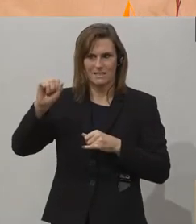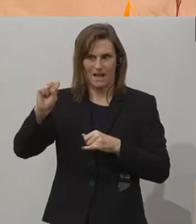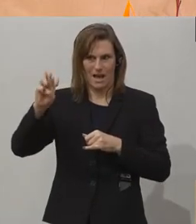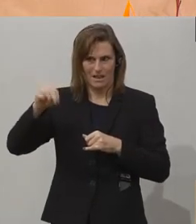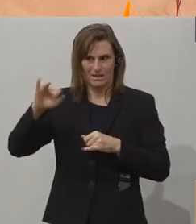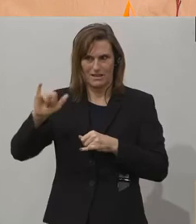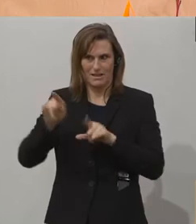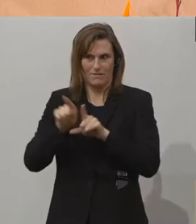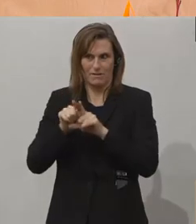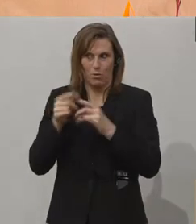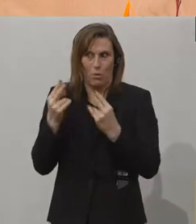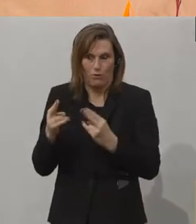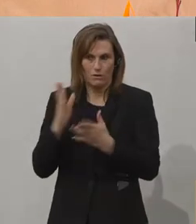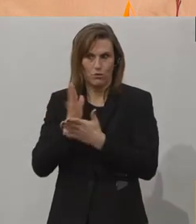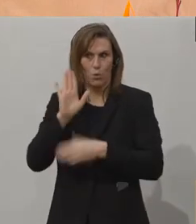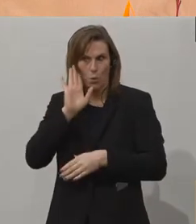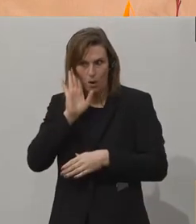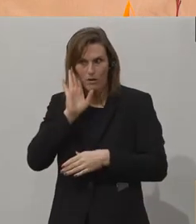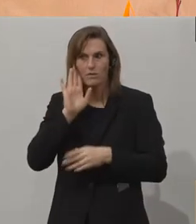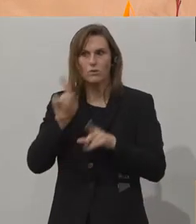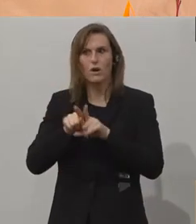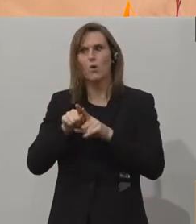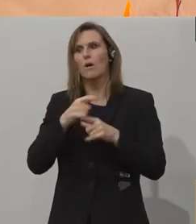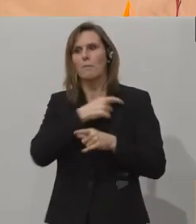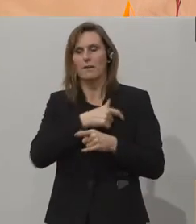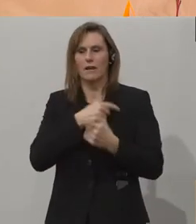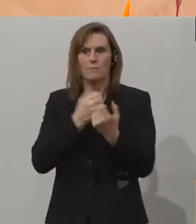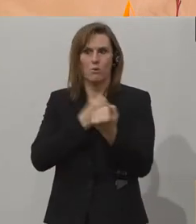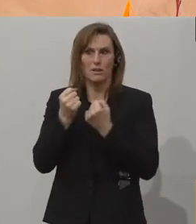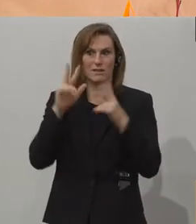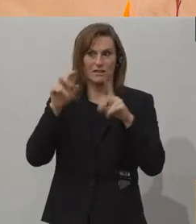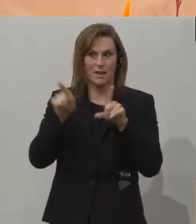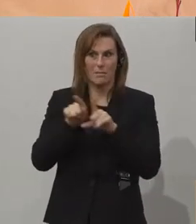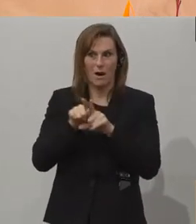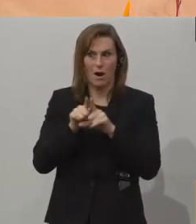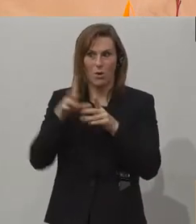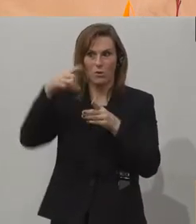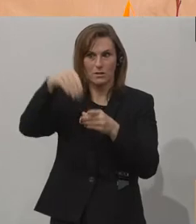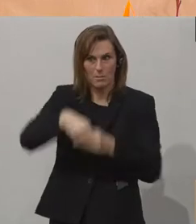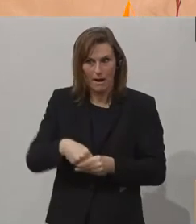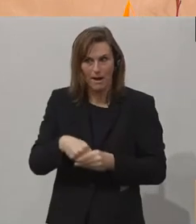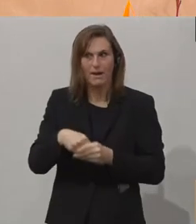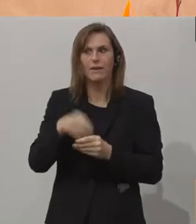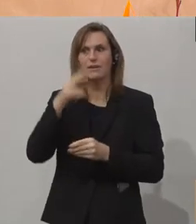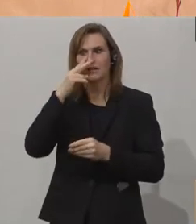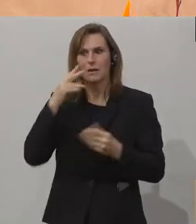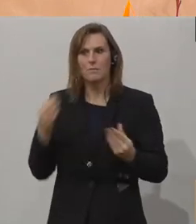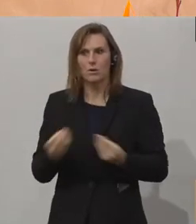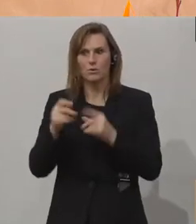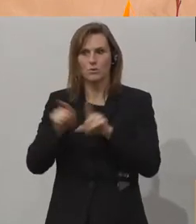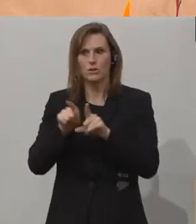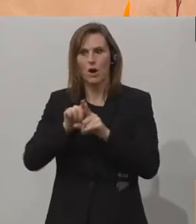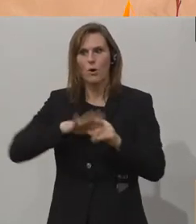hört. Wir freuen uns aber auch, dass die Parteien und die Politik sich sozusagen diesem Thema annimmt und widmet und begrüßen die